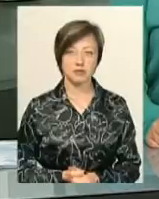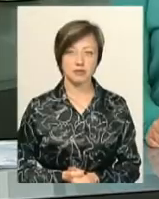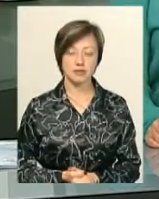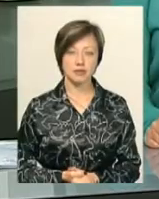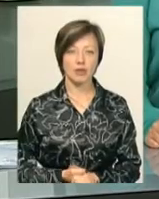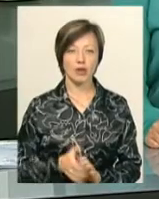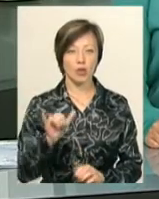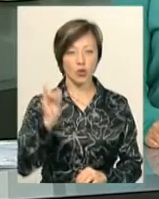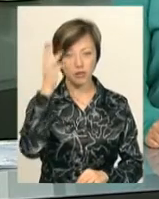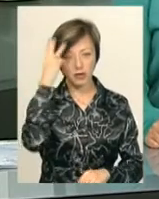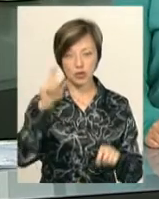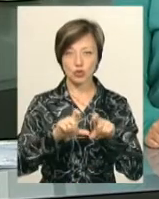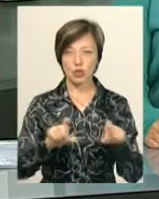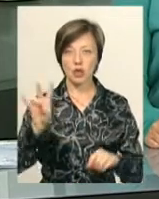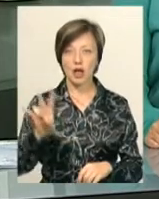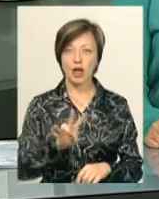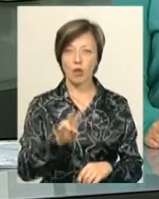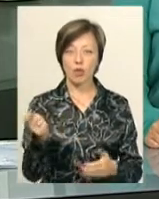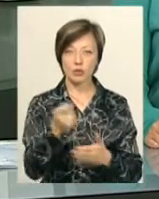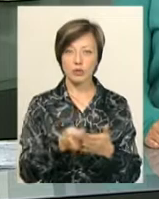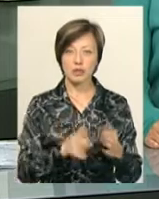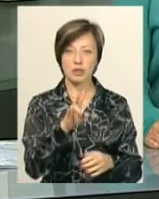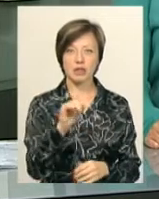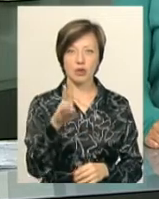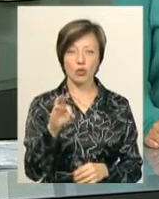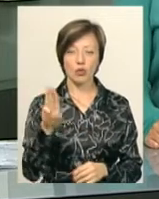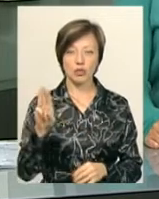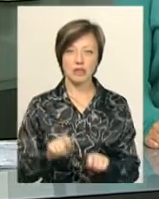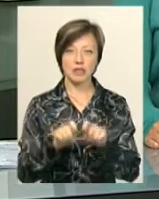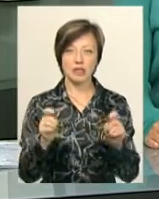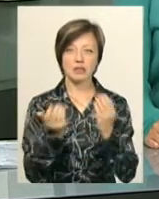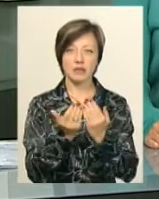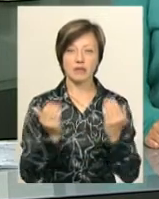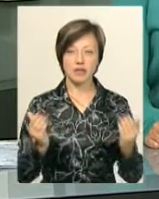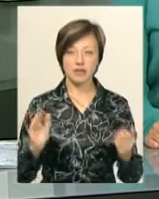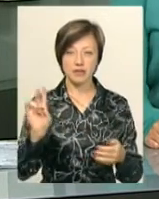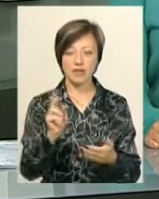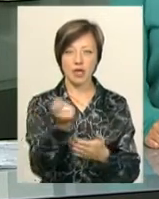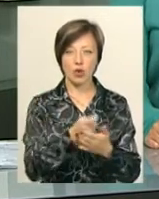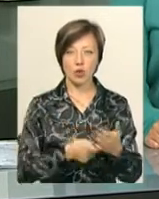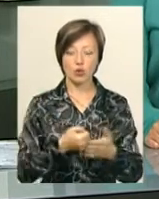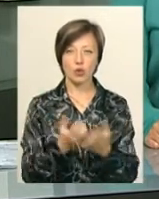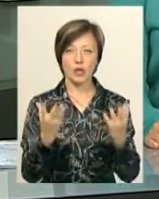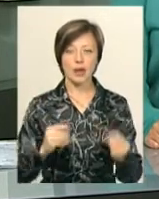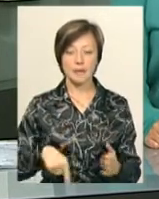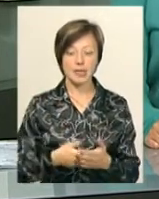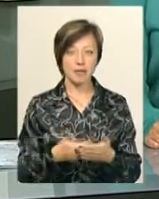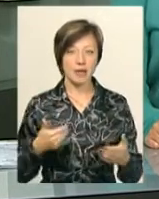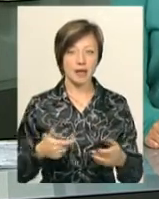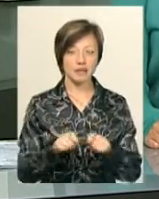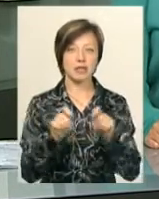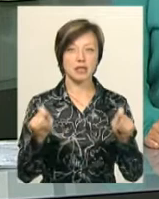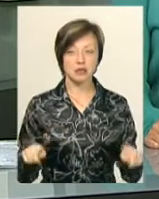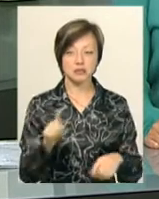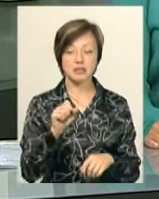У Хмельницькій школі іконопису Нікуш відкрилася виставка ікон до Дня міста Хмельницький з Богом у серці. Перед відкриттям у виставковій